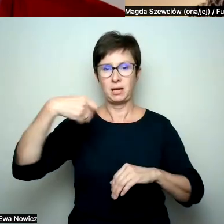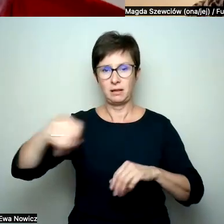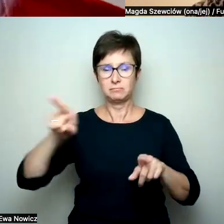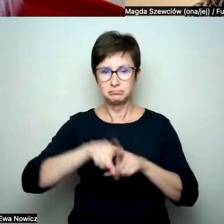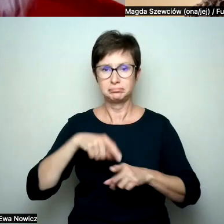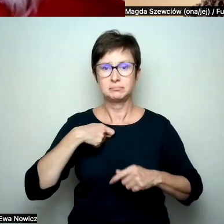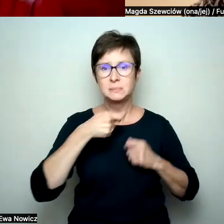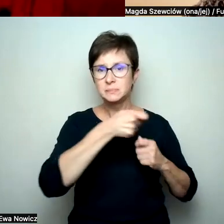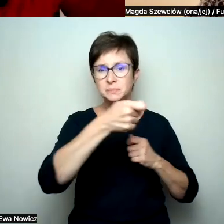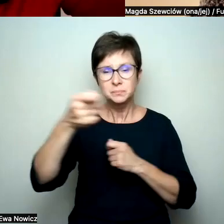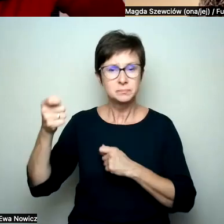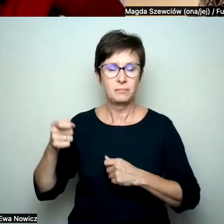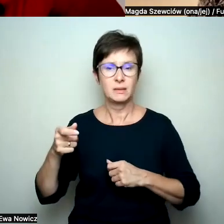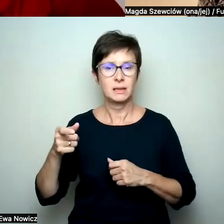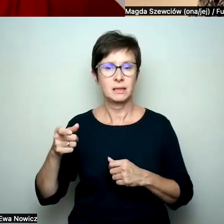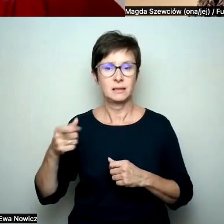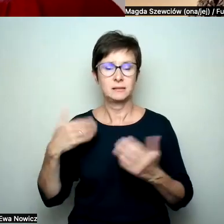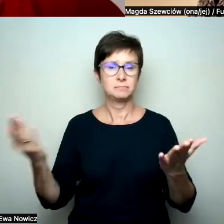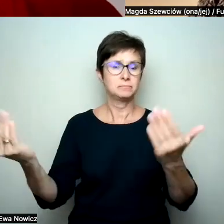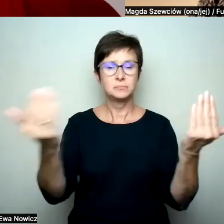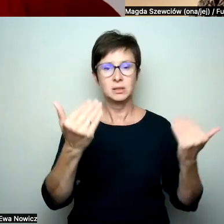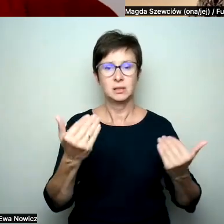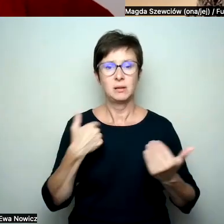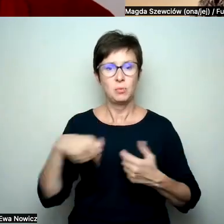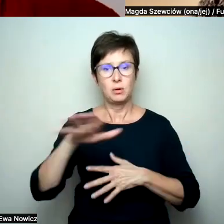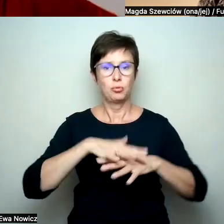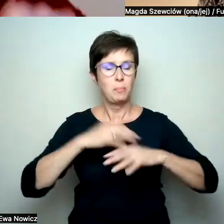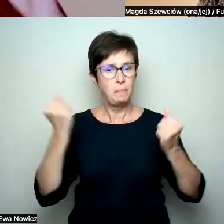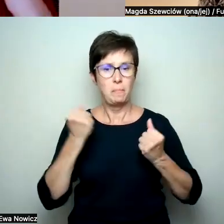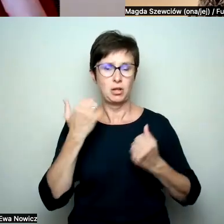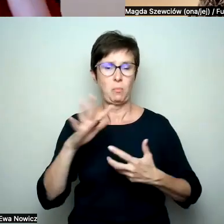dlatego, że bardzo, bardzo o to walczyliśmy.